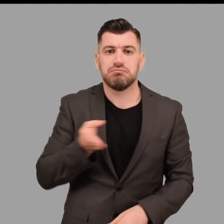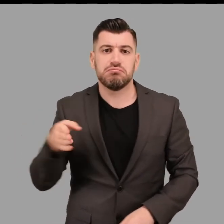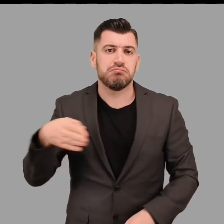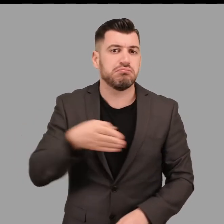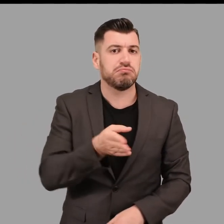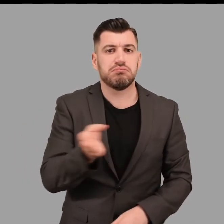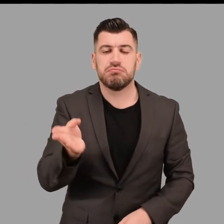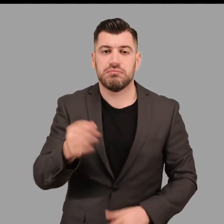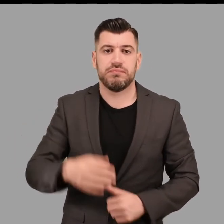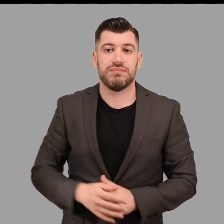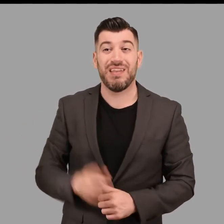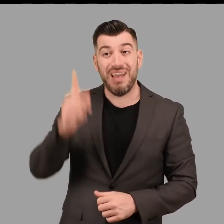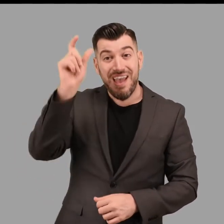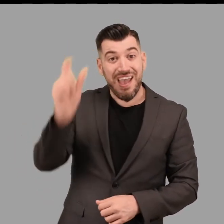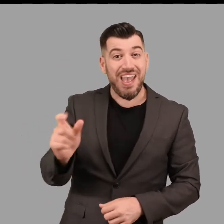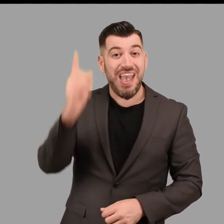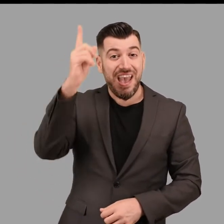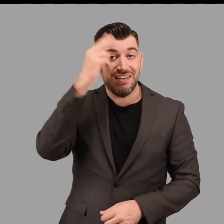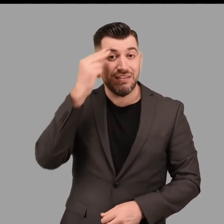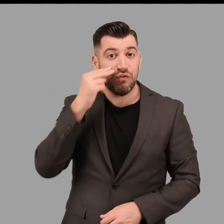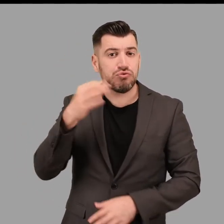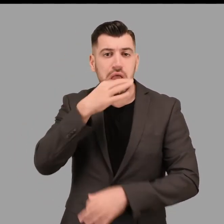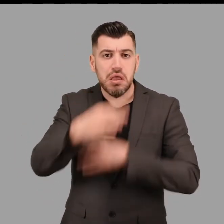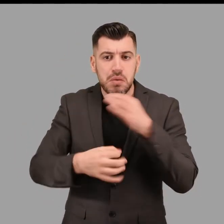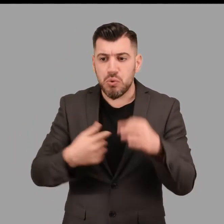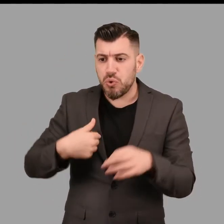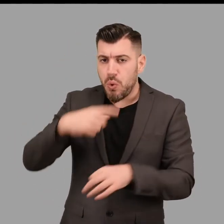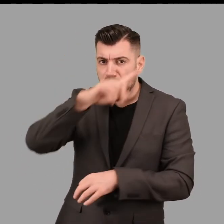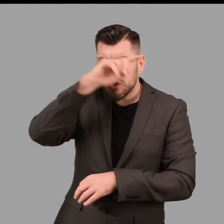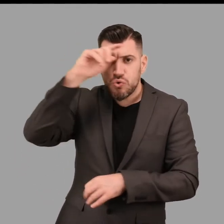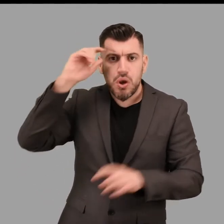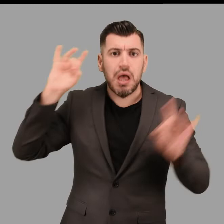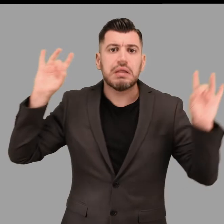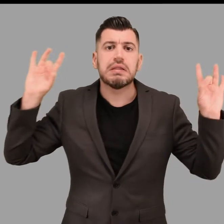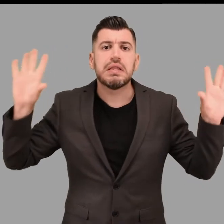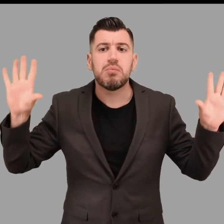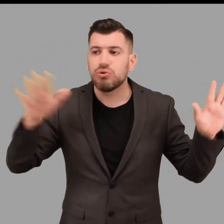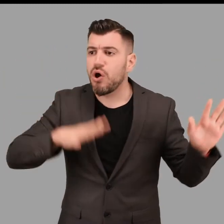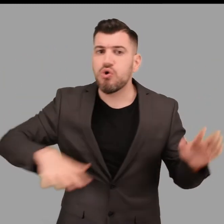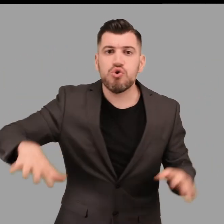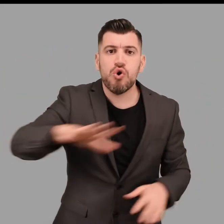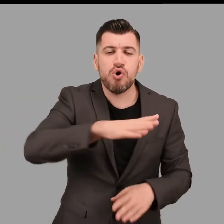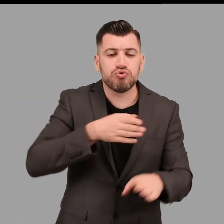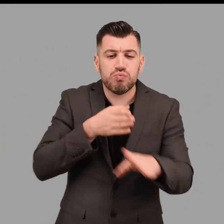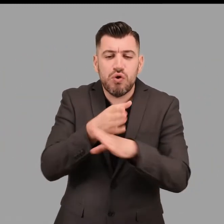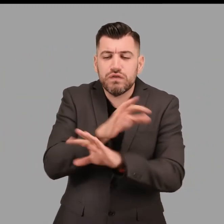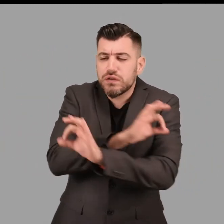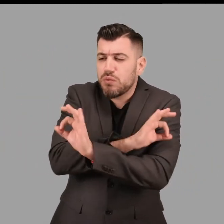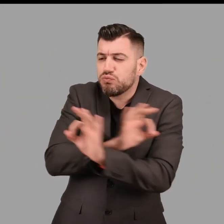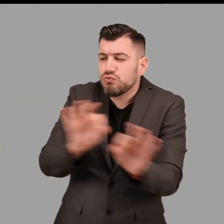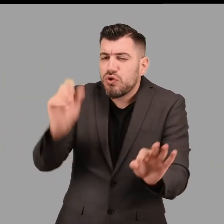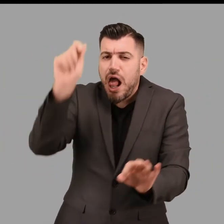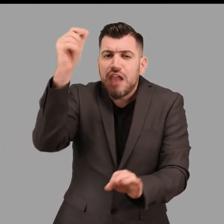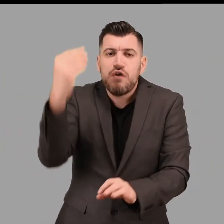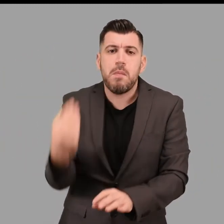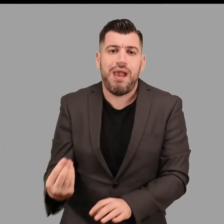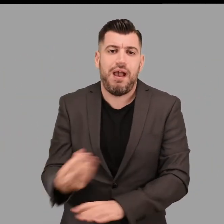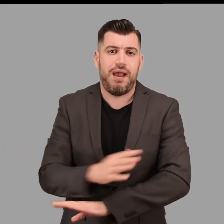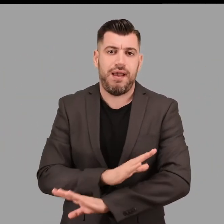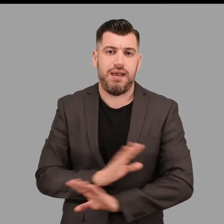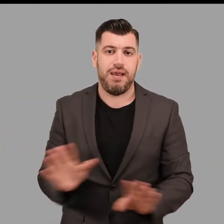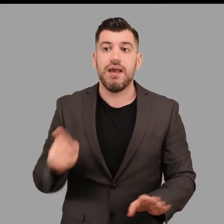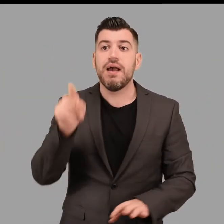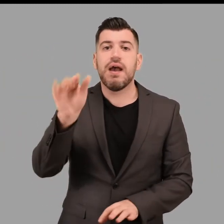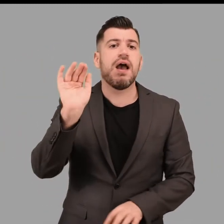Όπως χαρακτηριστικά αναφέρει ένας από αυτούς δεν αντιμετώπισε καμία δυσκολία ήταν προσβάσιμος χώρος, αγγίζει το τέλειο